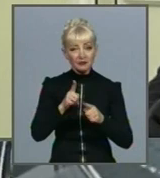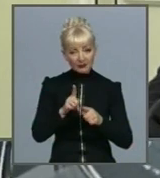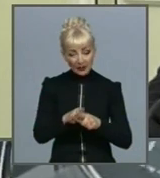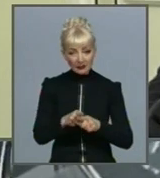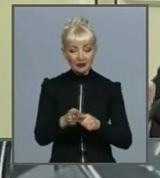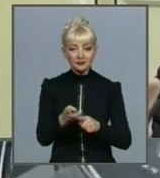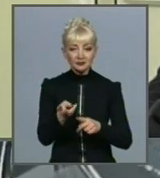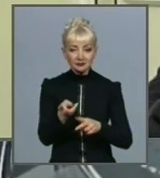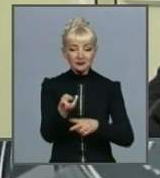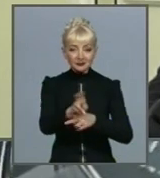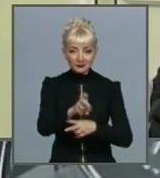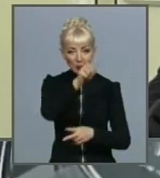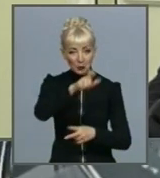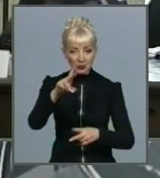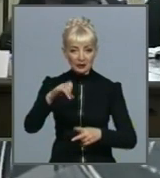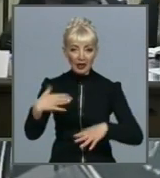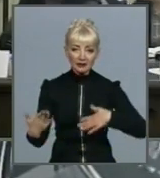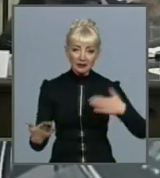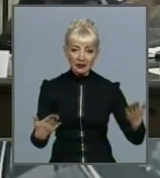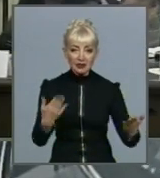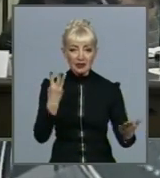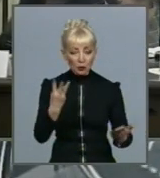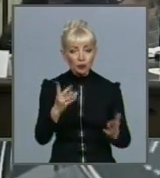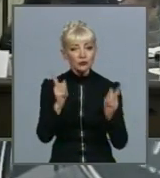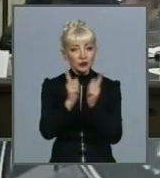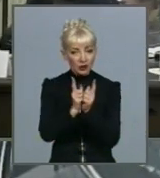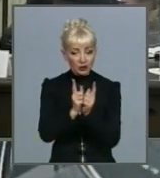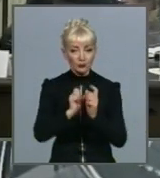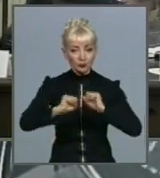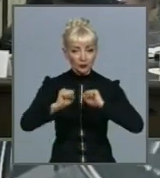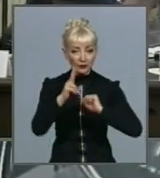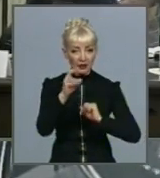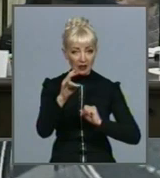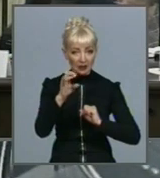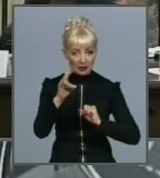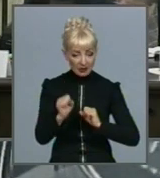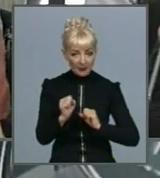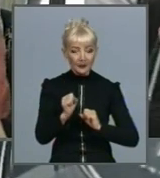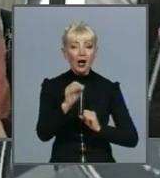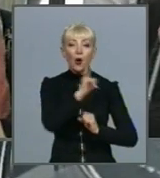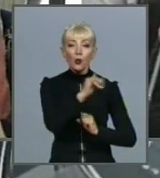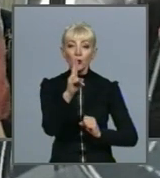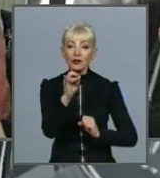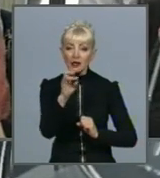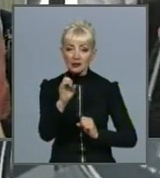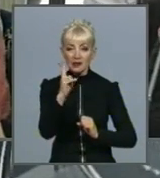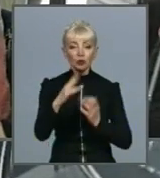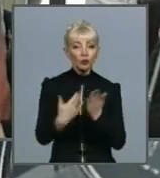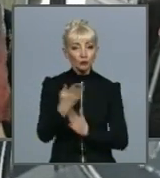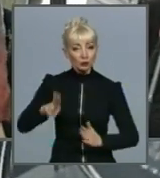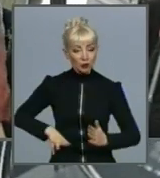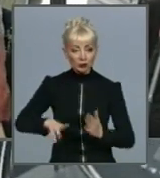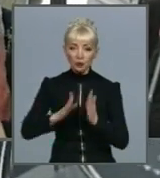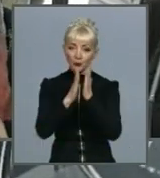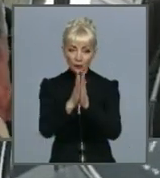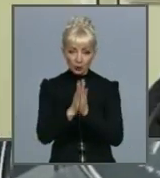підголовуванням міського голови. У Гнадія Кернеса до нового керівництва єдине прохання. Щоб люди отримали те, на що мають